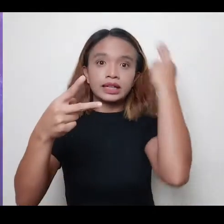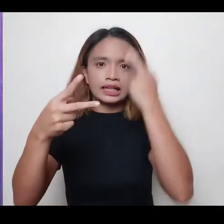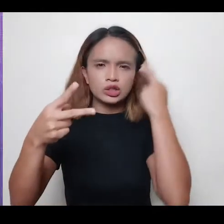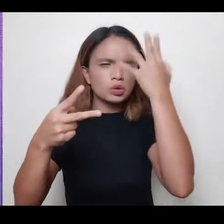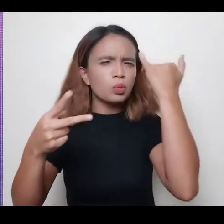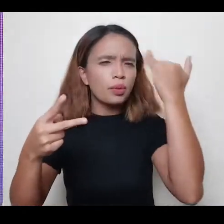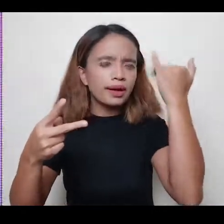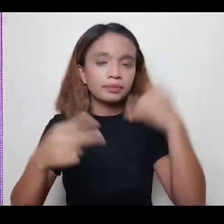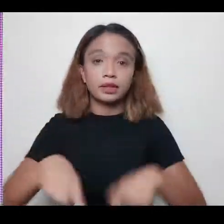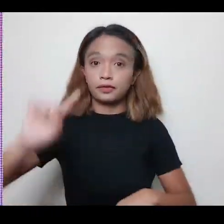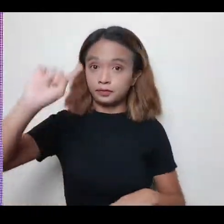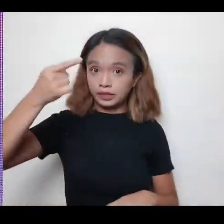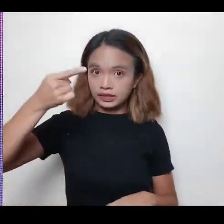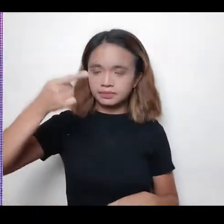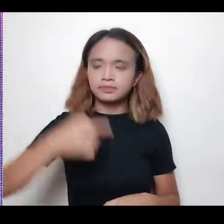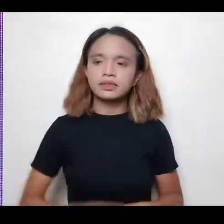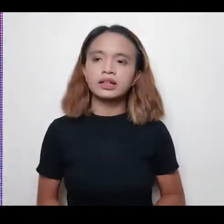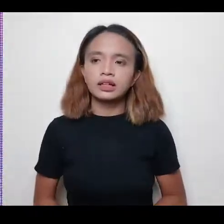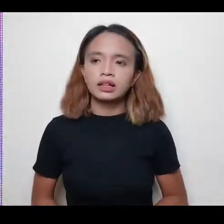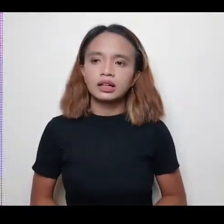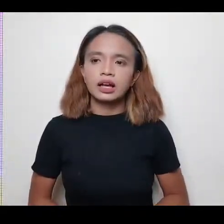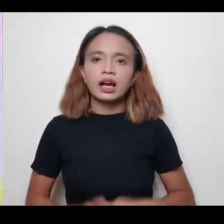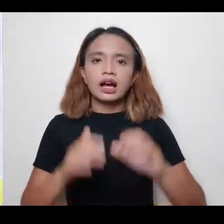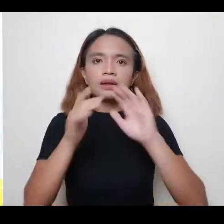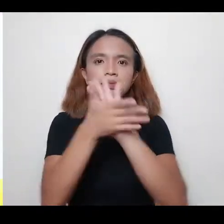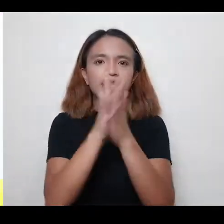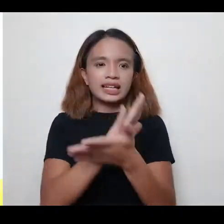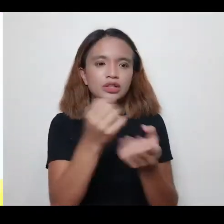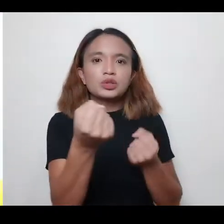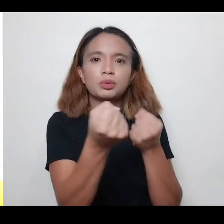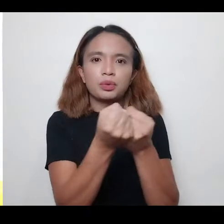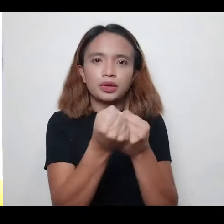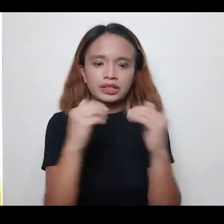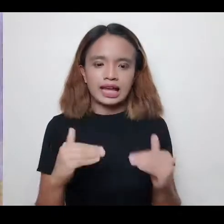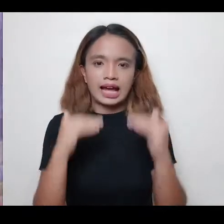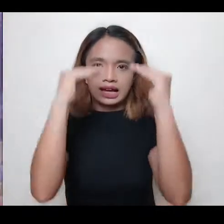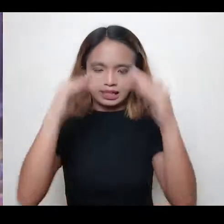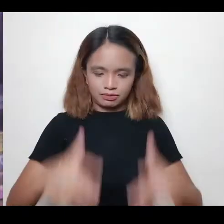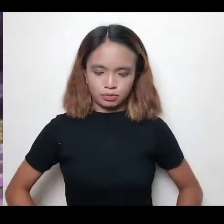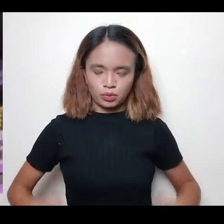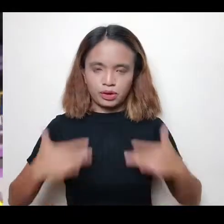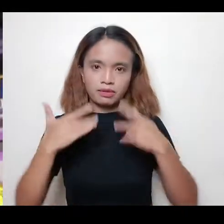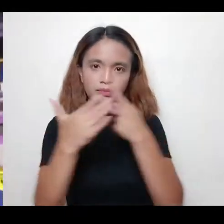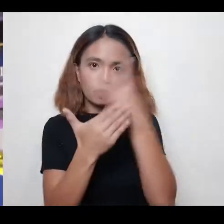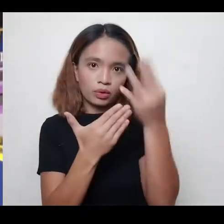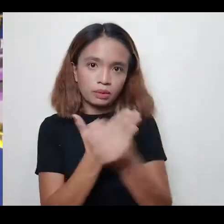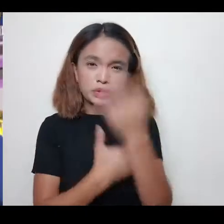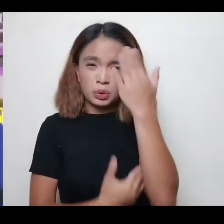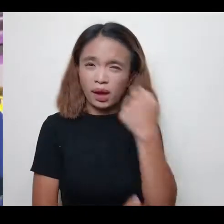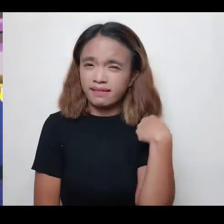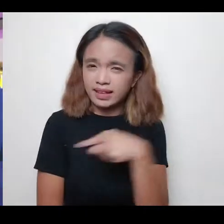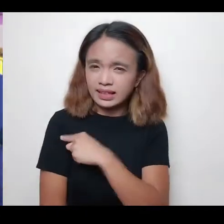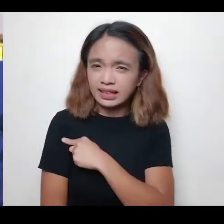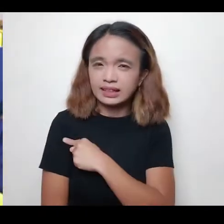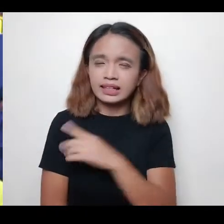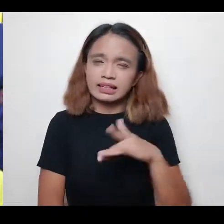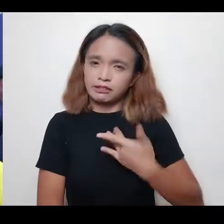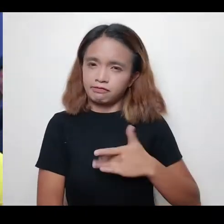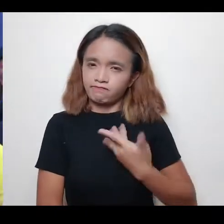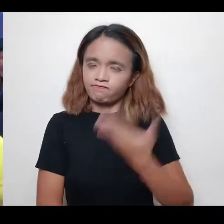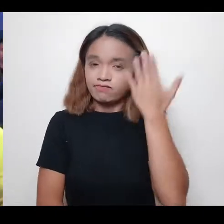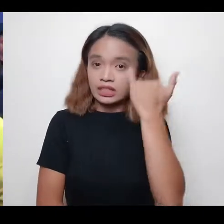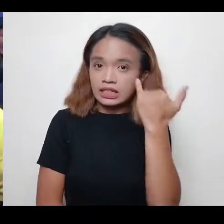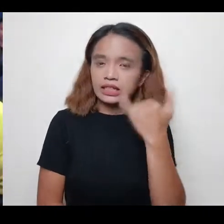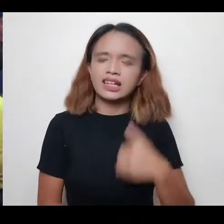dahilan. Yung pinakaunang dahilan, para maging support siya sa ating Angat Buhay Programs, kasi pakiramdam natin,